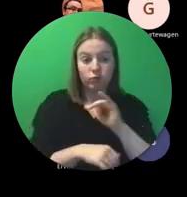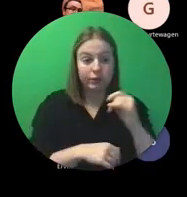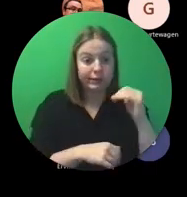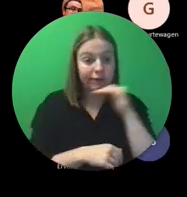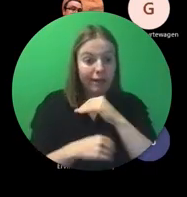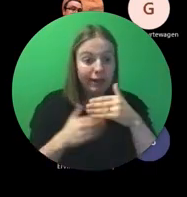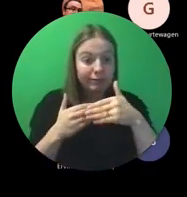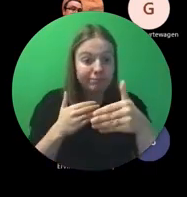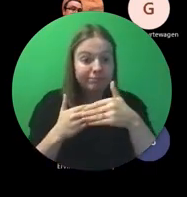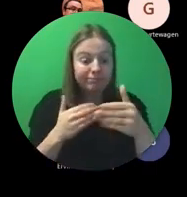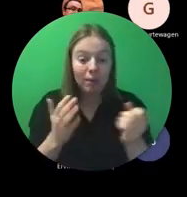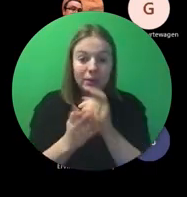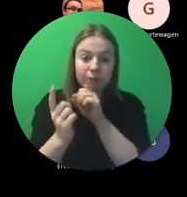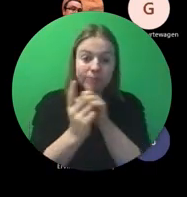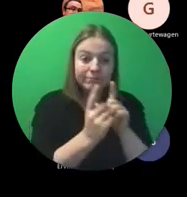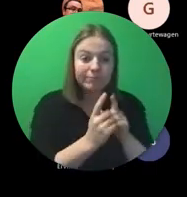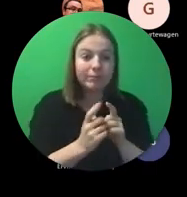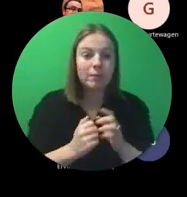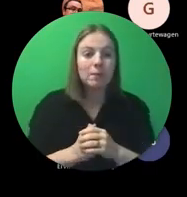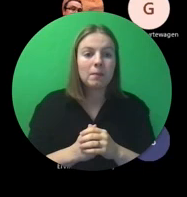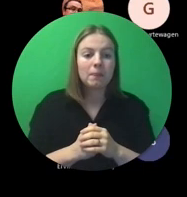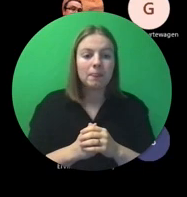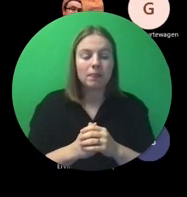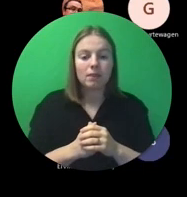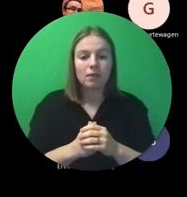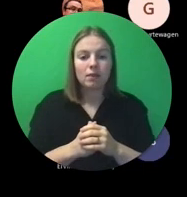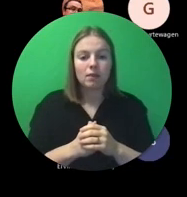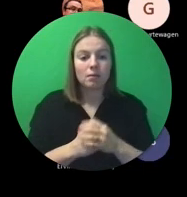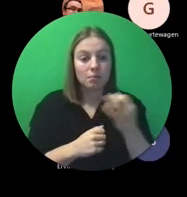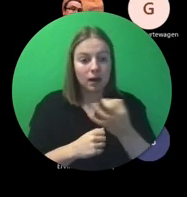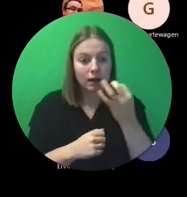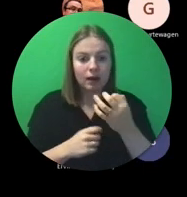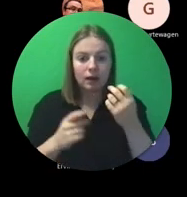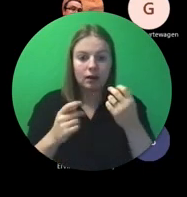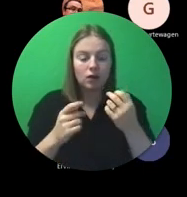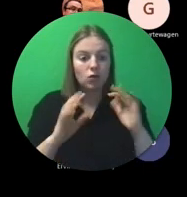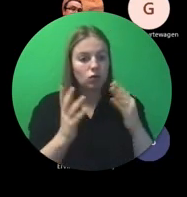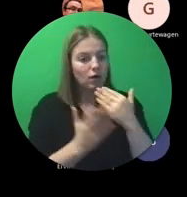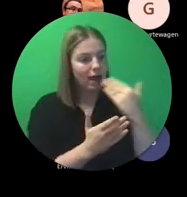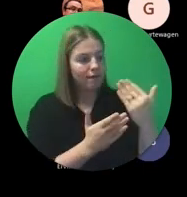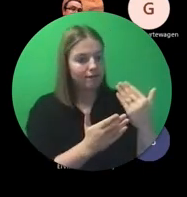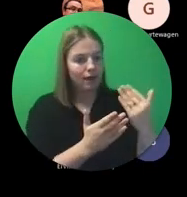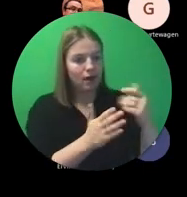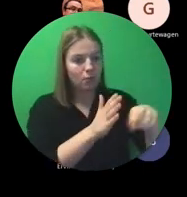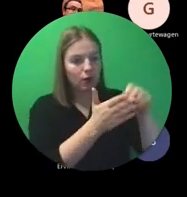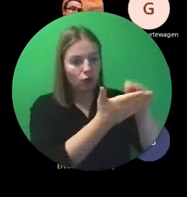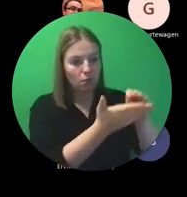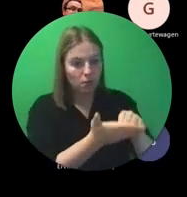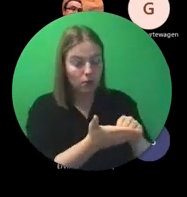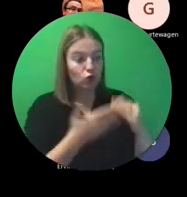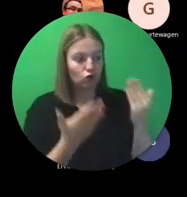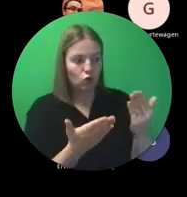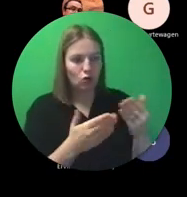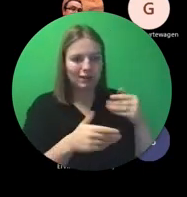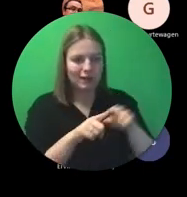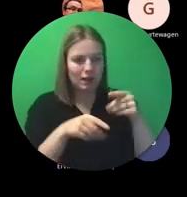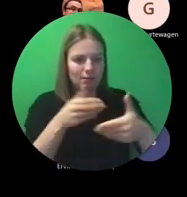hoofdboodschap voeren project vooral uit zoals het in de aanvraag voorzien was uiteraard